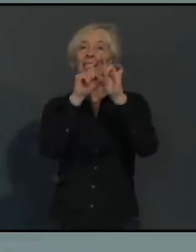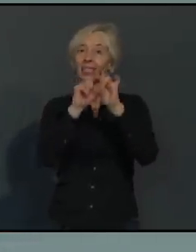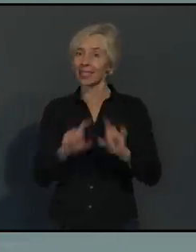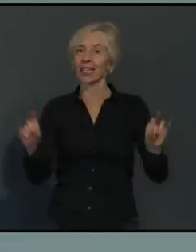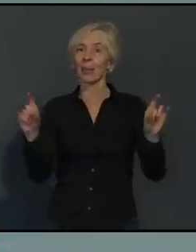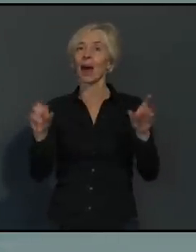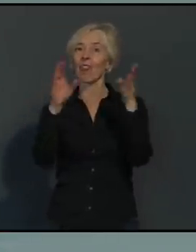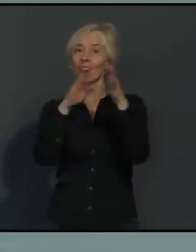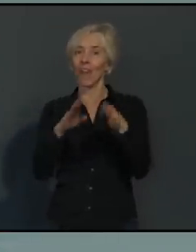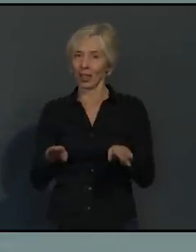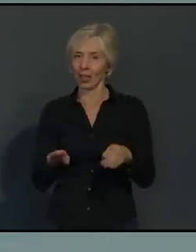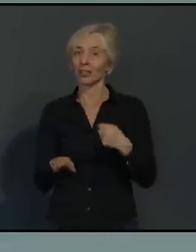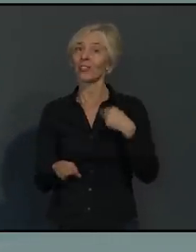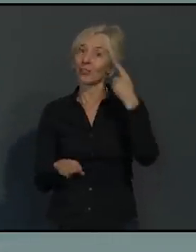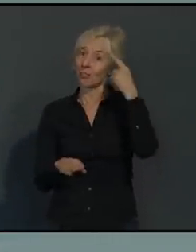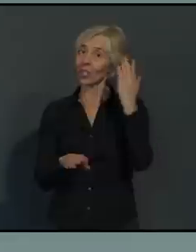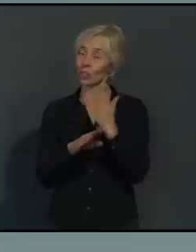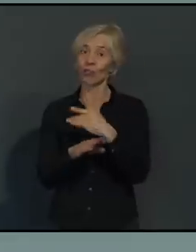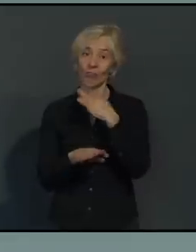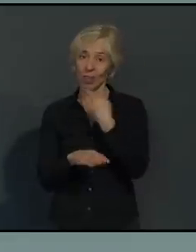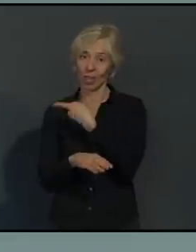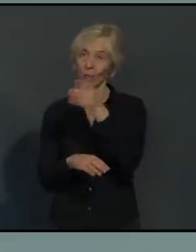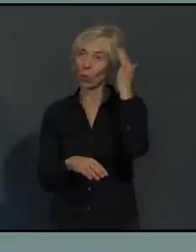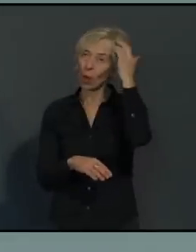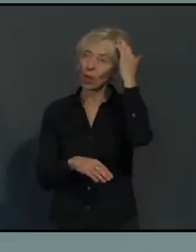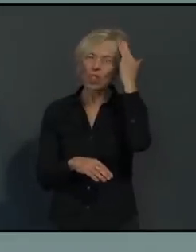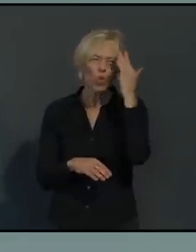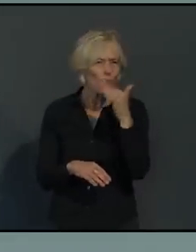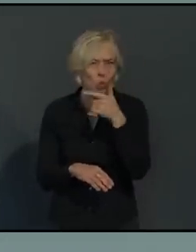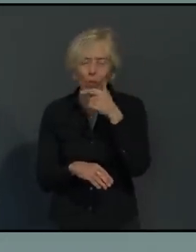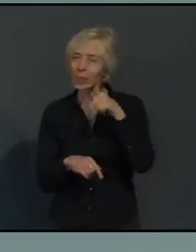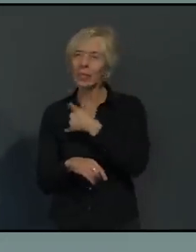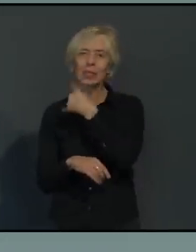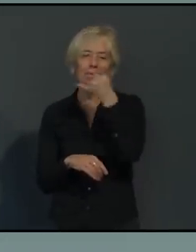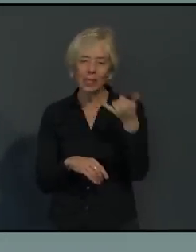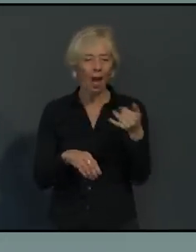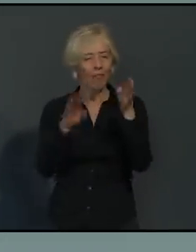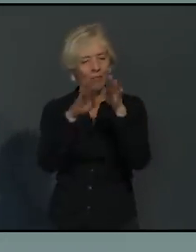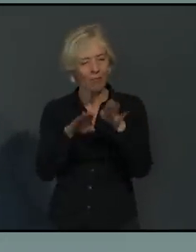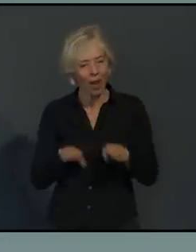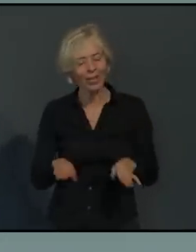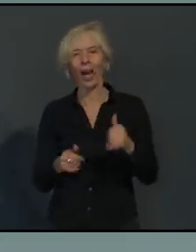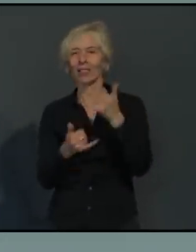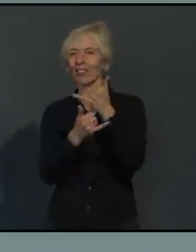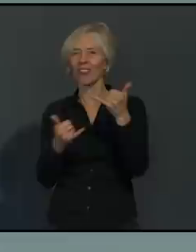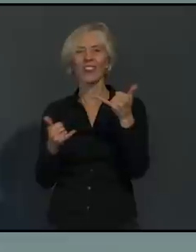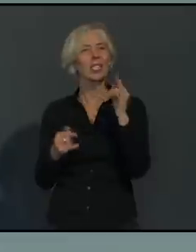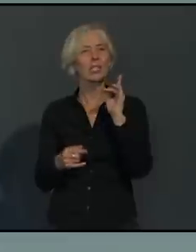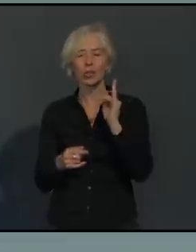stellen, wie das Weihnachtsfest dieses Jahr aussehen wird. Auch dazu gibt das Papier der